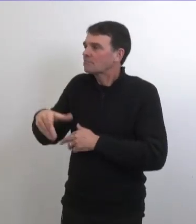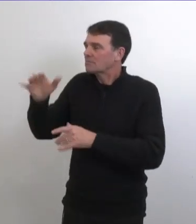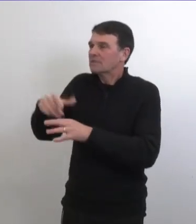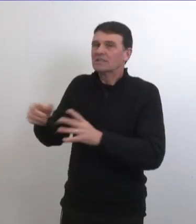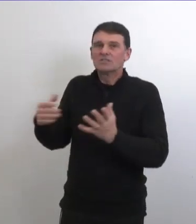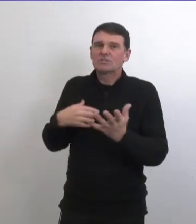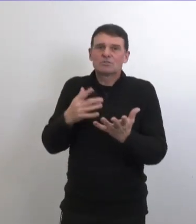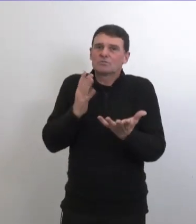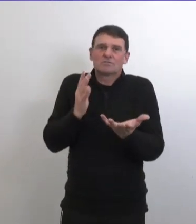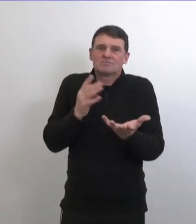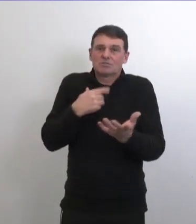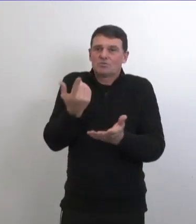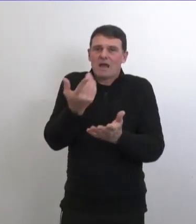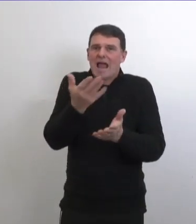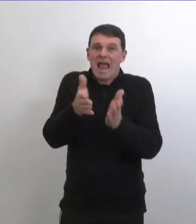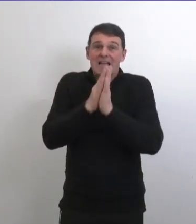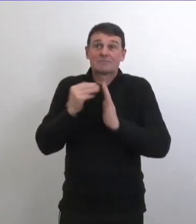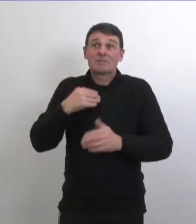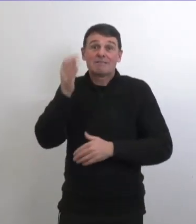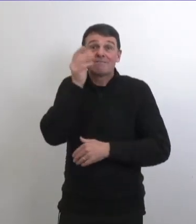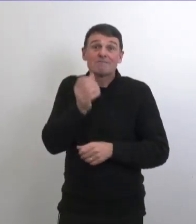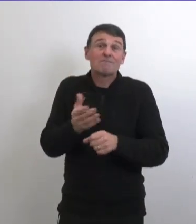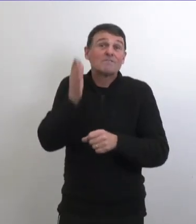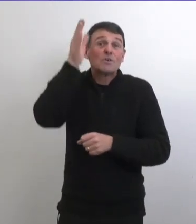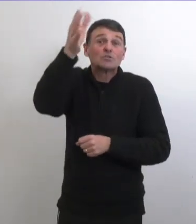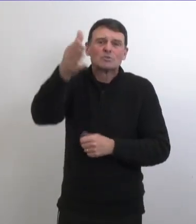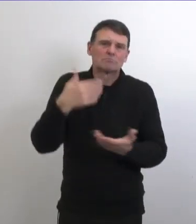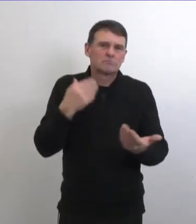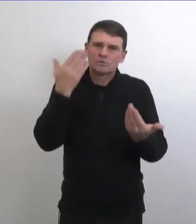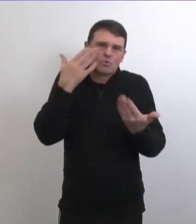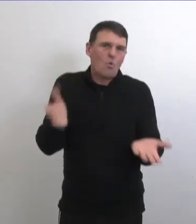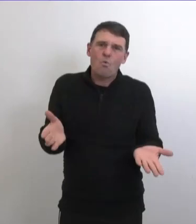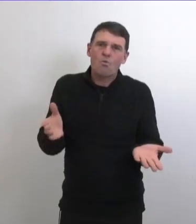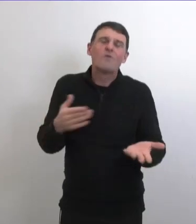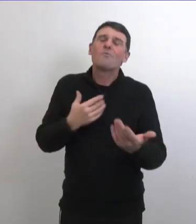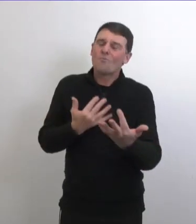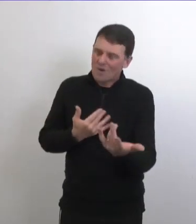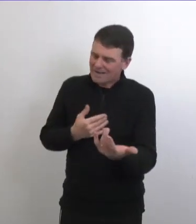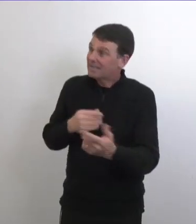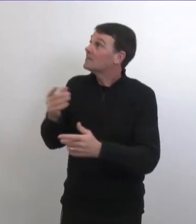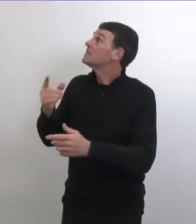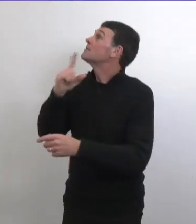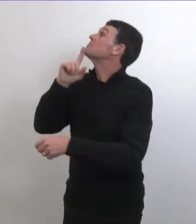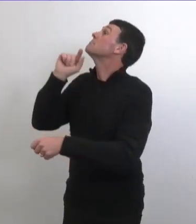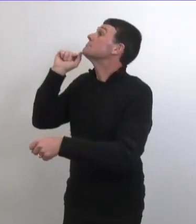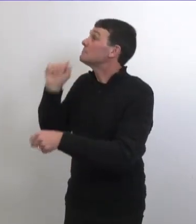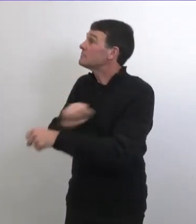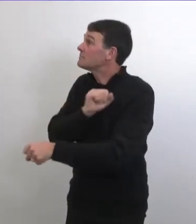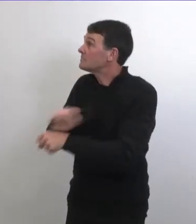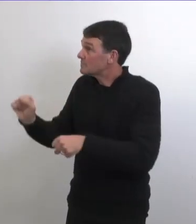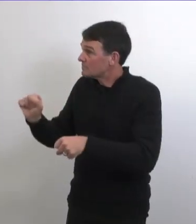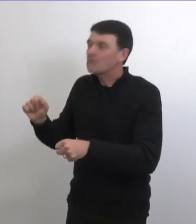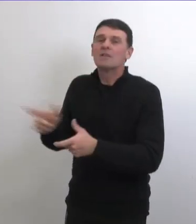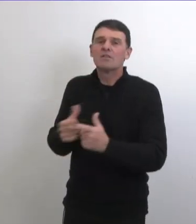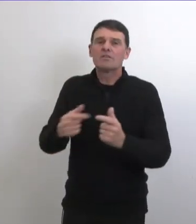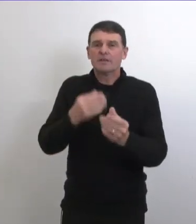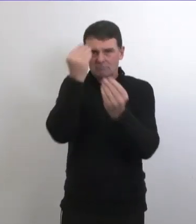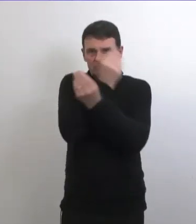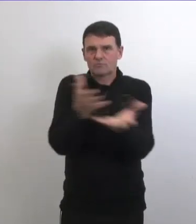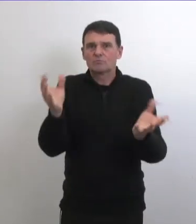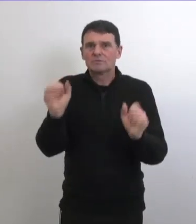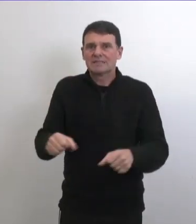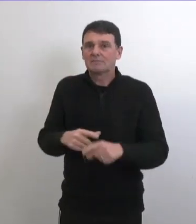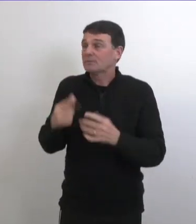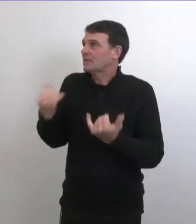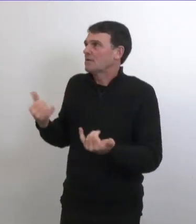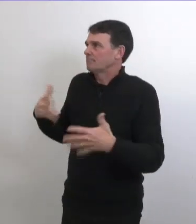demandez ce qui va se passer dans deux semaines je vous dis pour le moment on a certaines quantités de vaccins qu'on a utilisé tout de suite il ya encore une fois on aura des